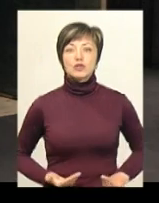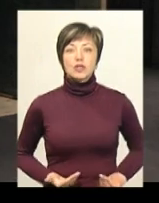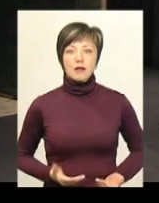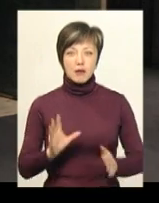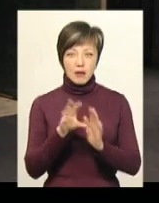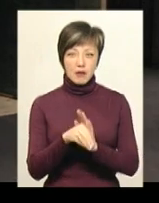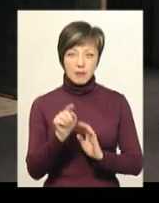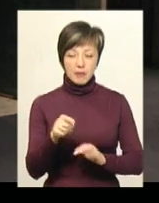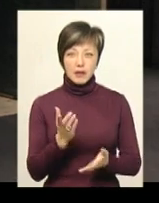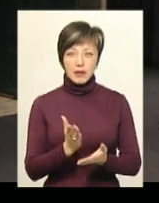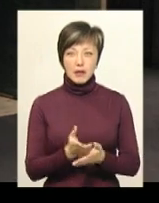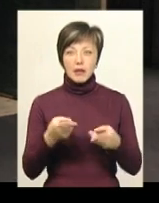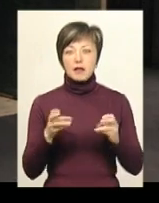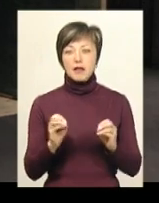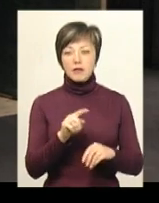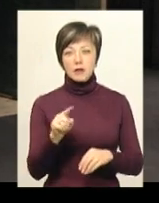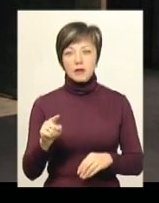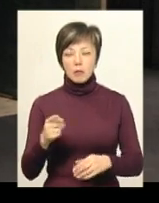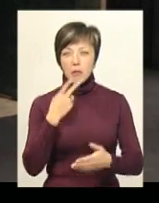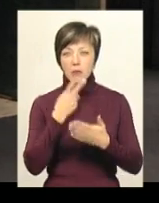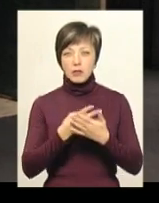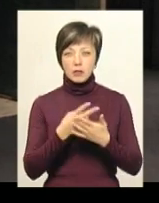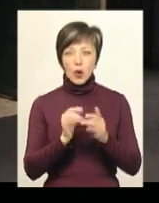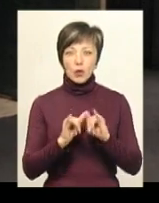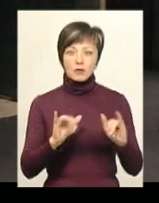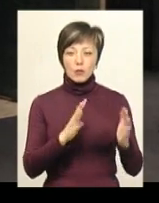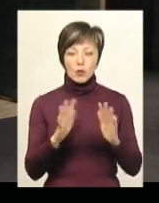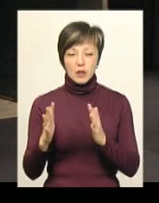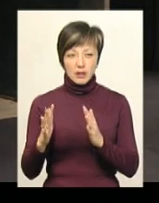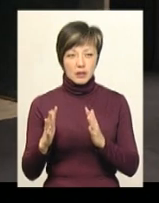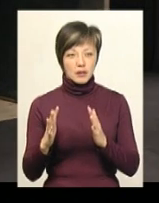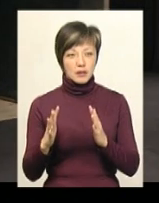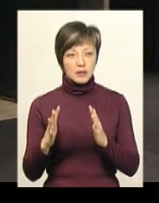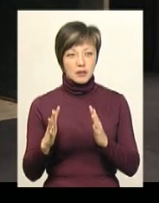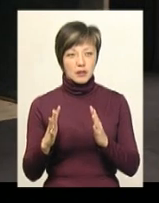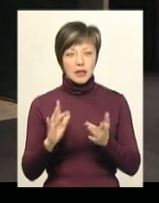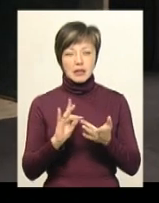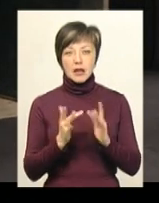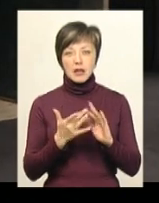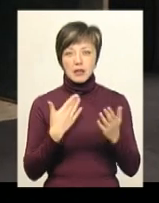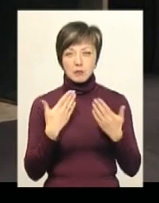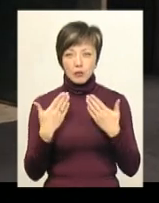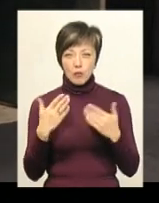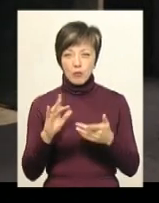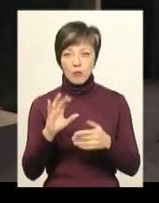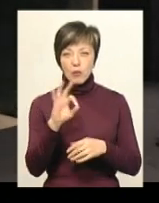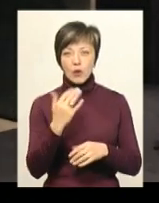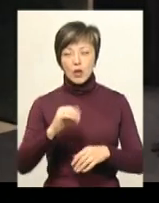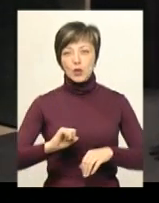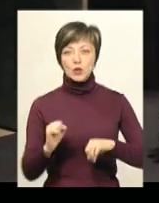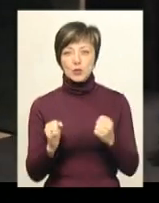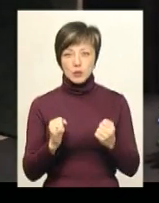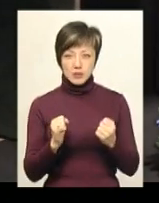живуть. Далі ми у виставі побачимо розвиток подій вже про саме інтернет-спілкування, про її друзів